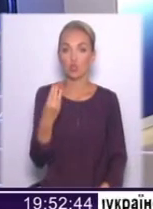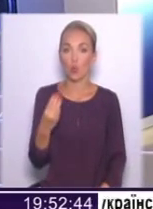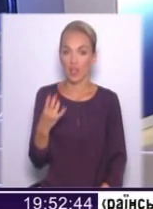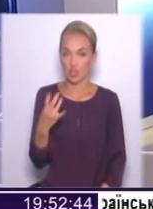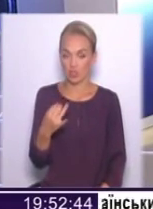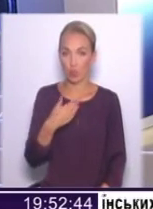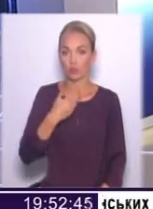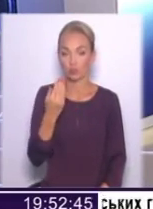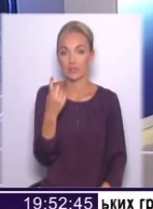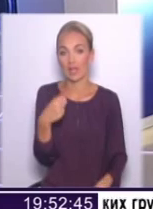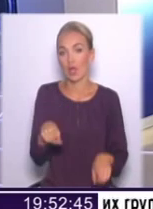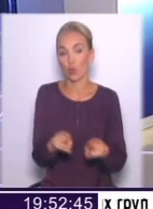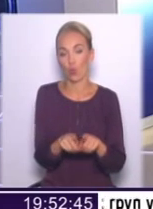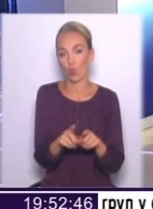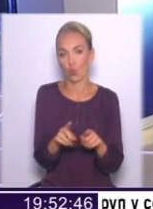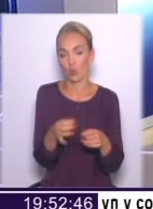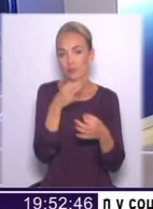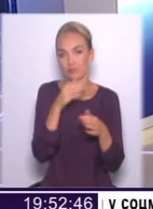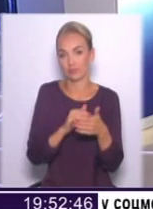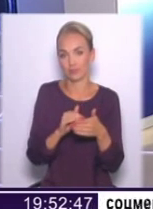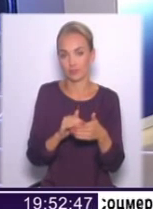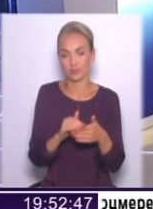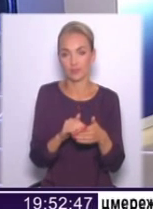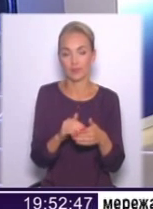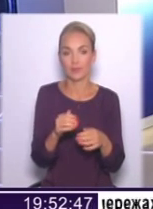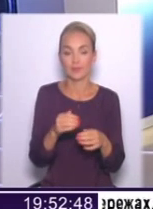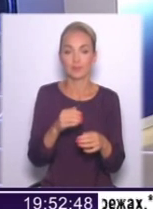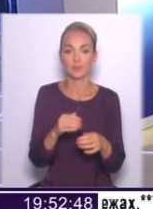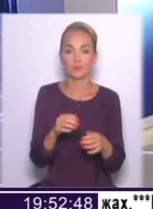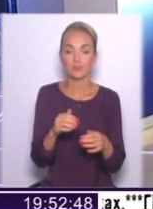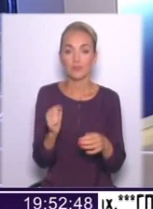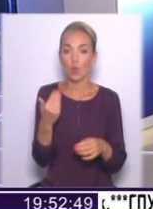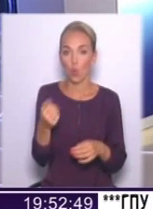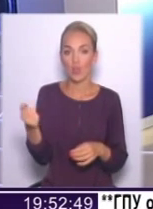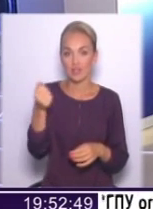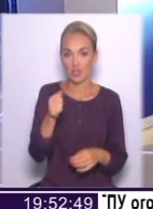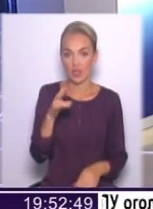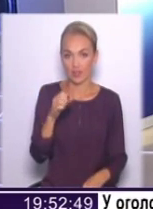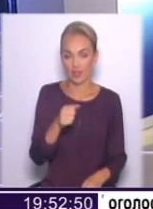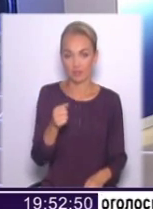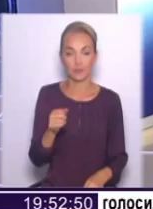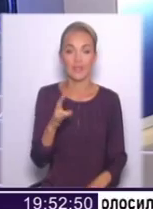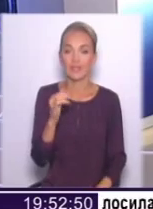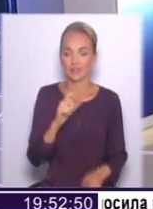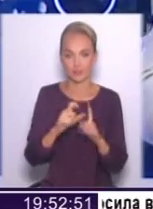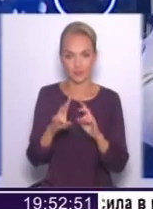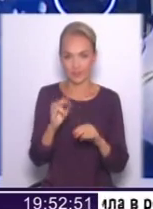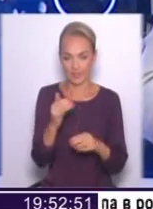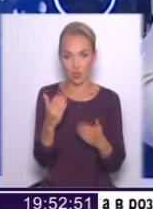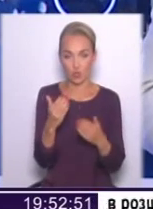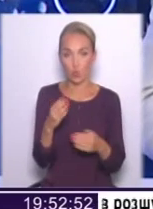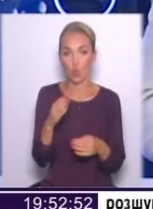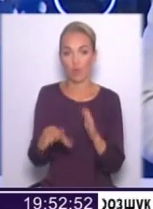такого собі не знаю. Повірте мені, від Троєщини буде... А його назначать на теремки? Да ні, ніхто нікого не призначить. Якщо він пройшов від